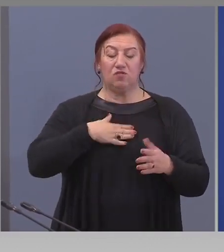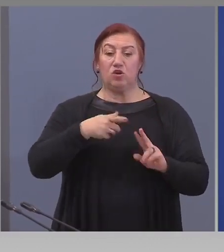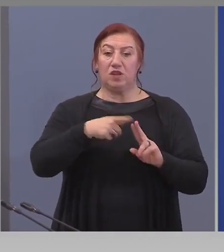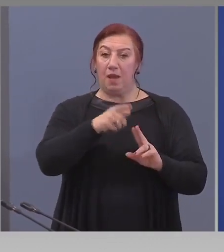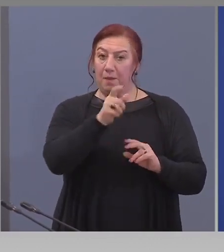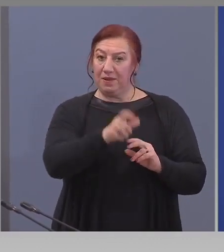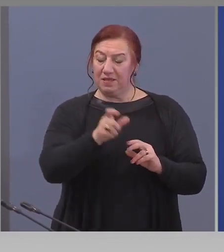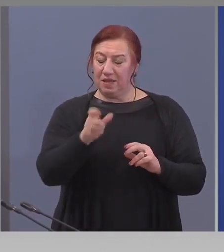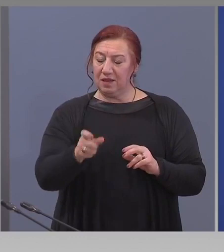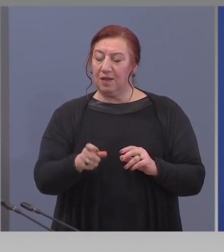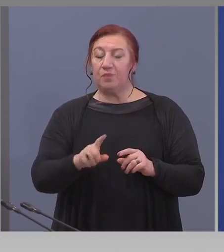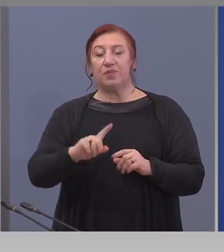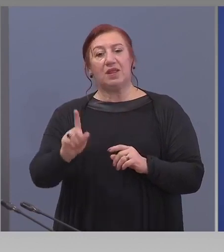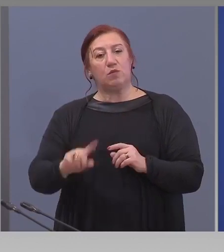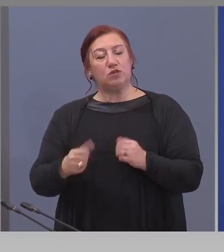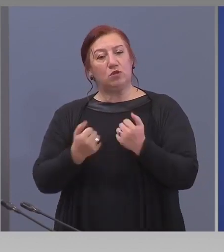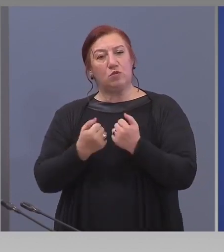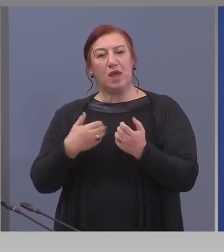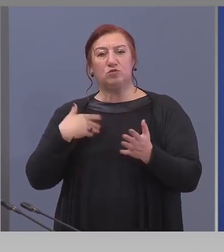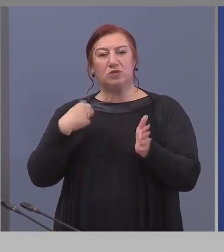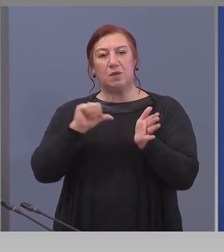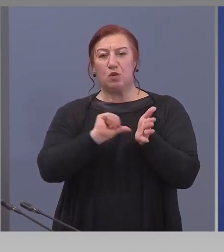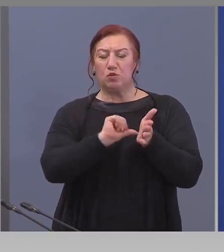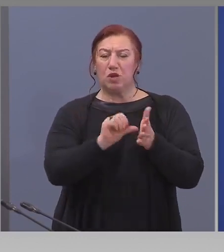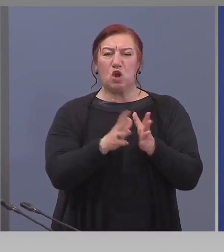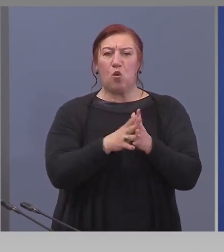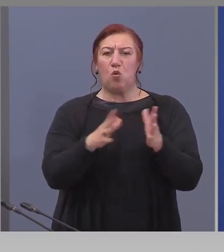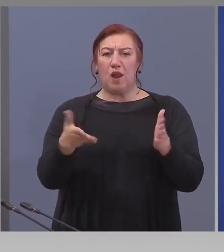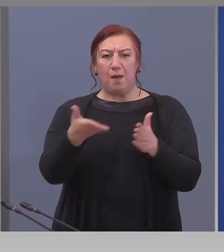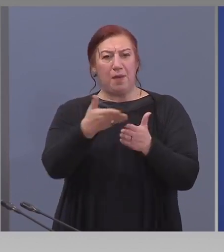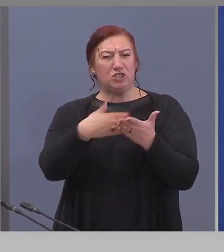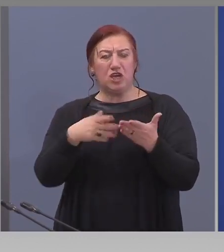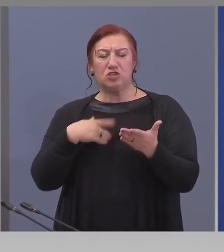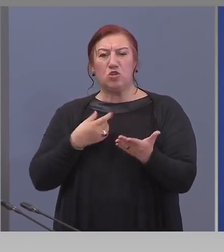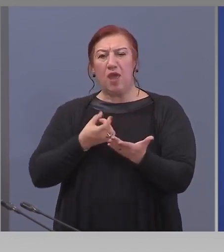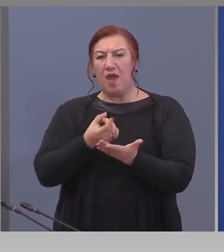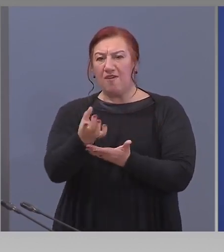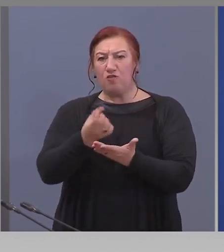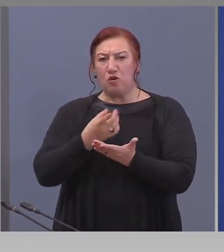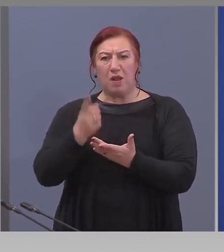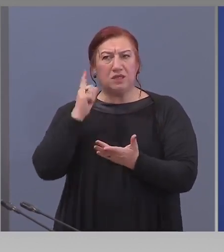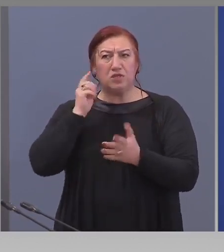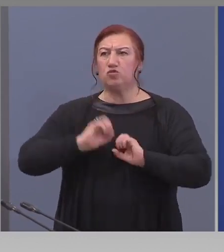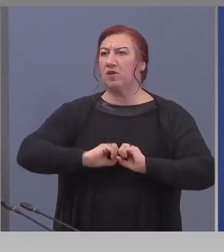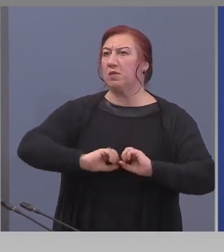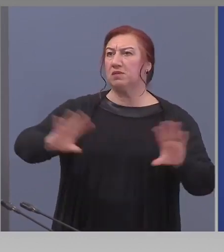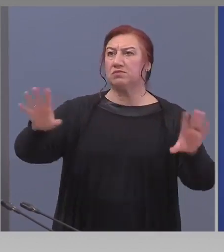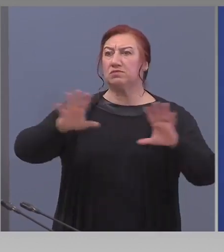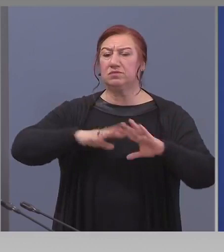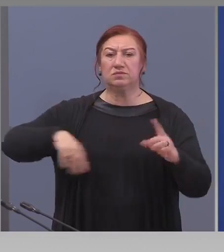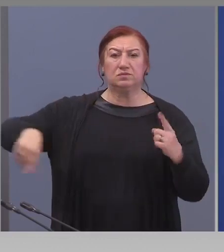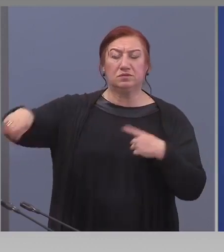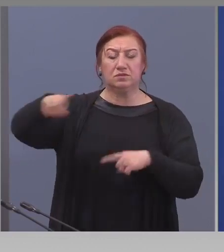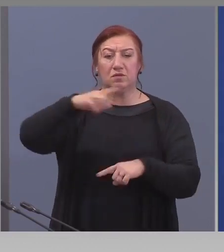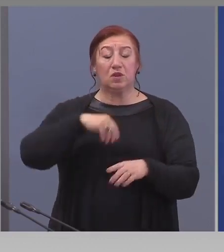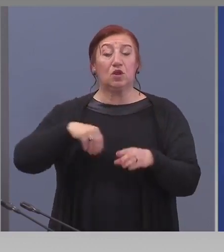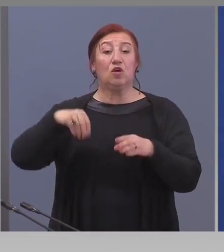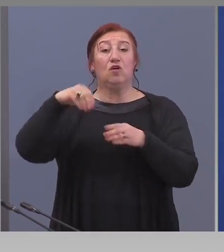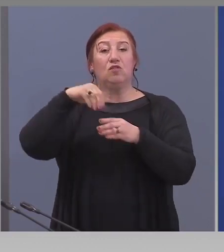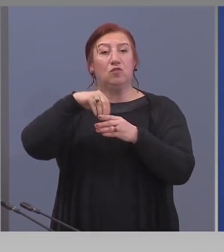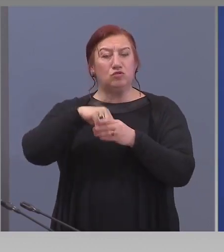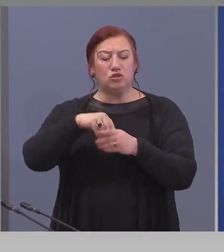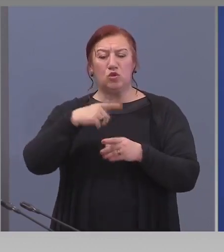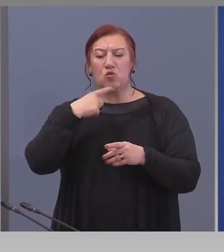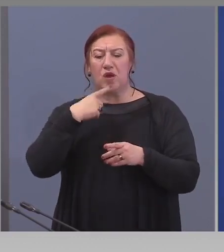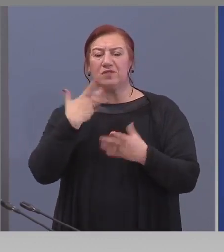място искам да отбележа, че една голяма част от информацията, която се тиражира в общественото пространство, включително споменаването на определени